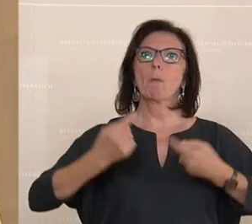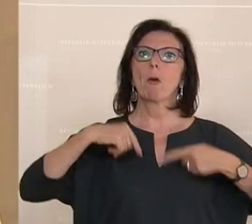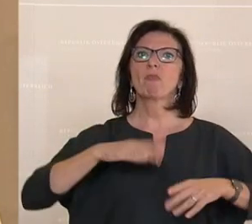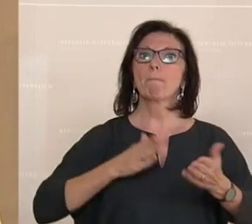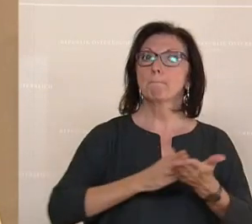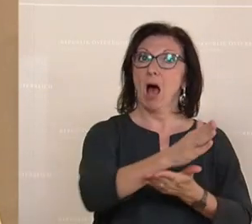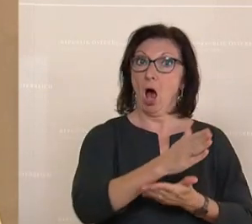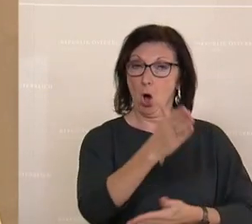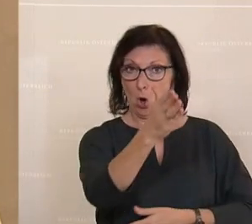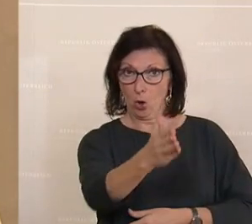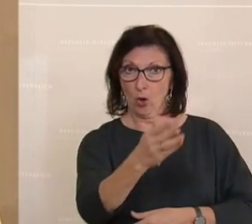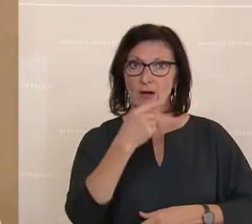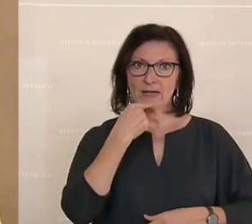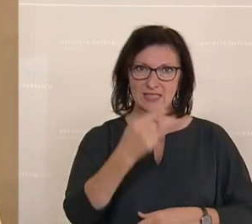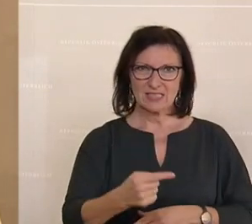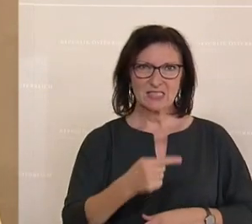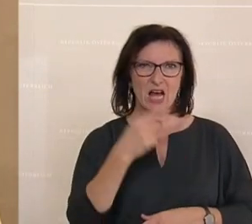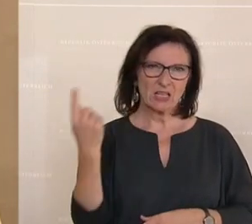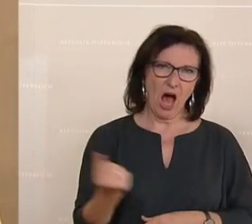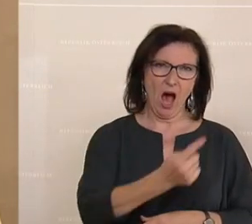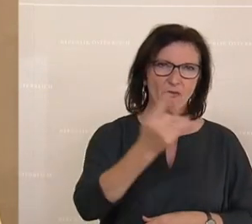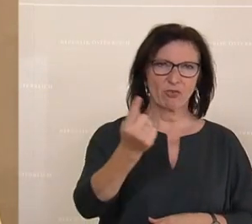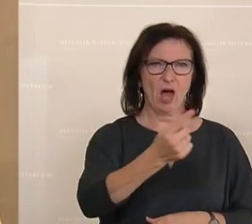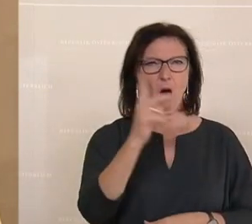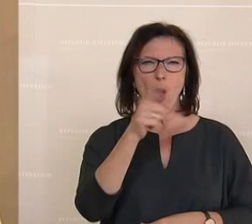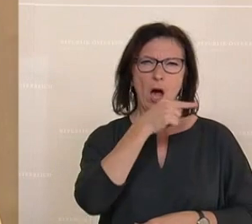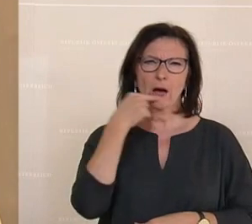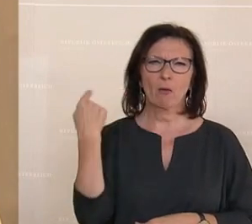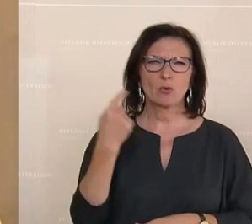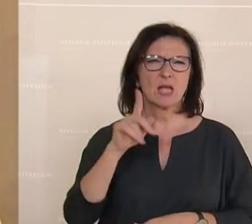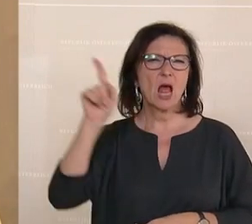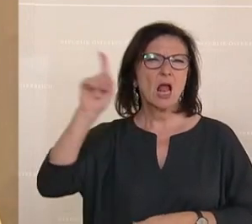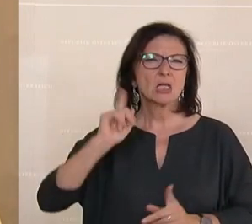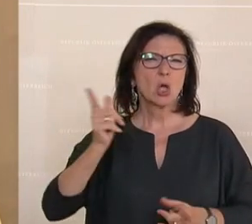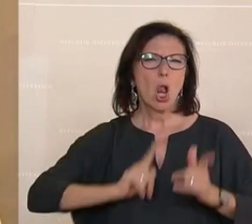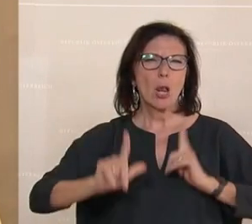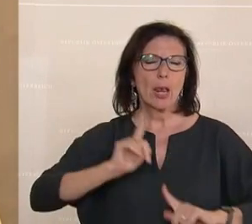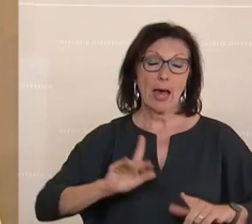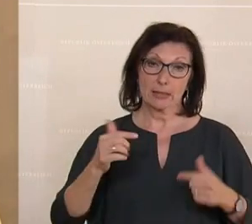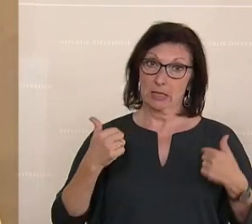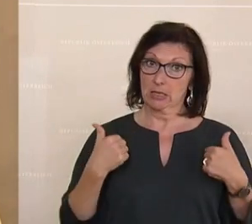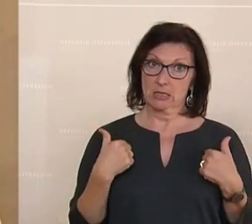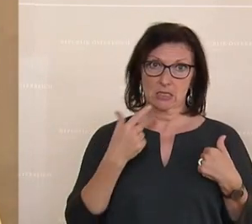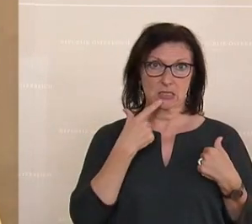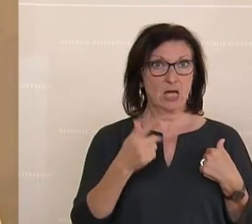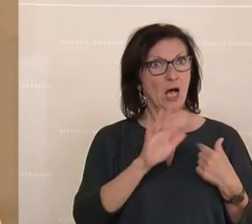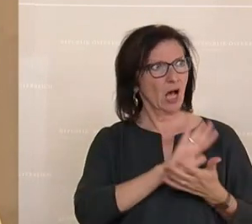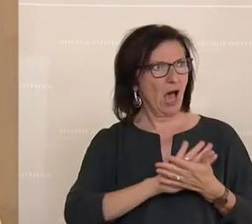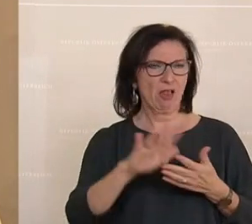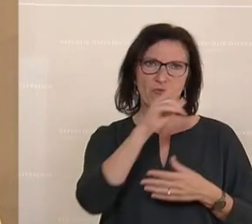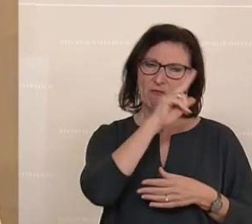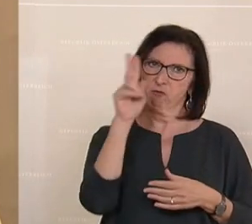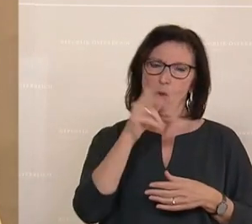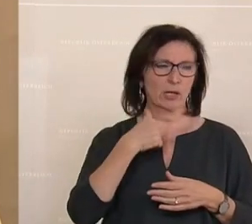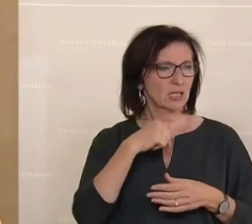die sich Sichtum, ein dauerhaftes Sichtum für ganz Russland wünscht, dass ich mir das für die russische, einfache Bevölkerung nicht